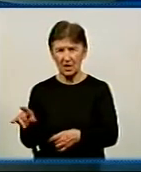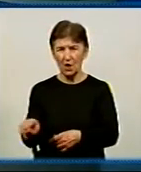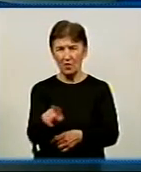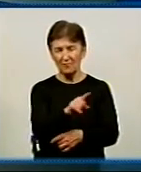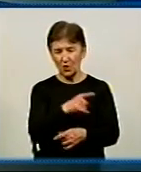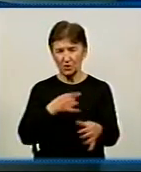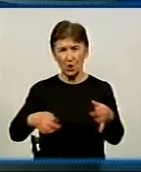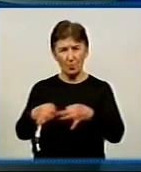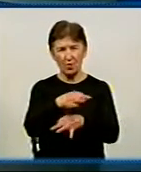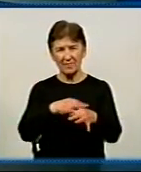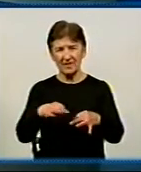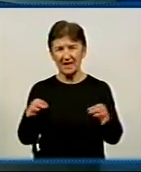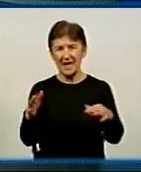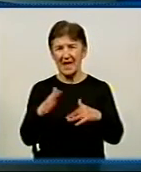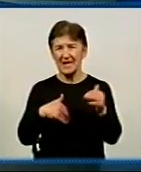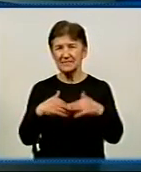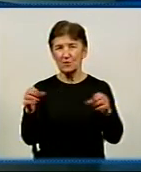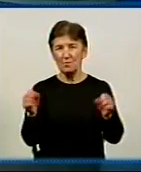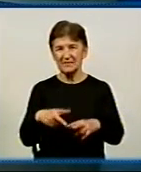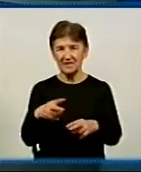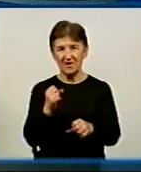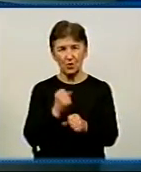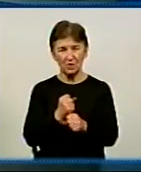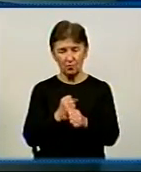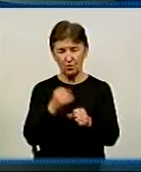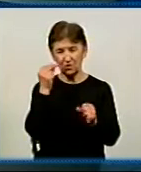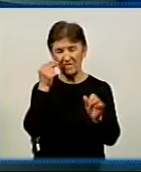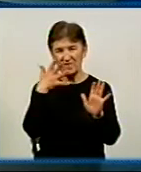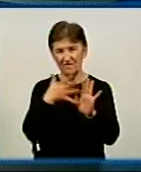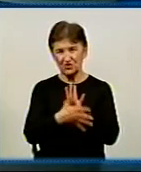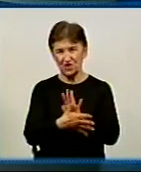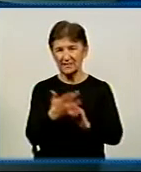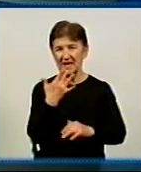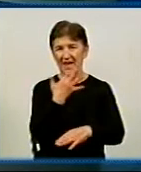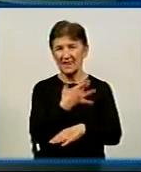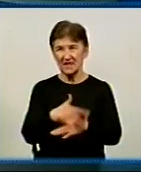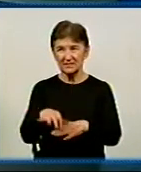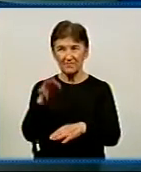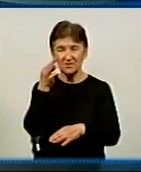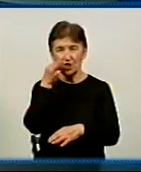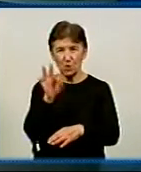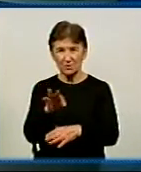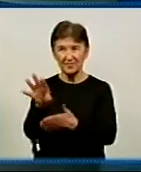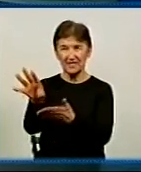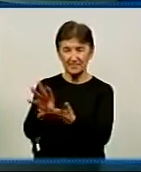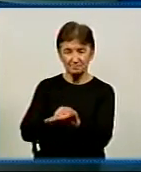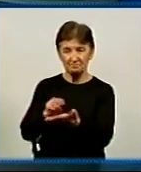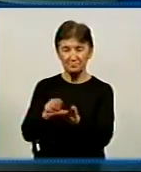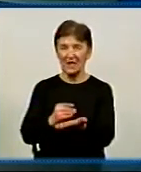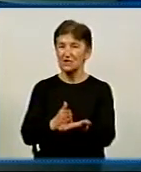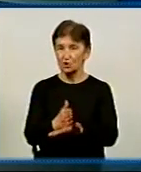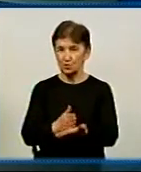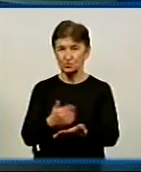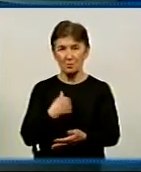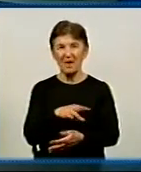обговорюють специфіку роботи капеланів у військах, а також вивчають відповідний іноземний досвід капеланської служби. І